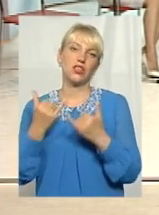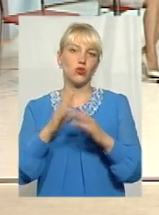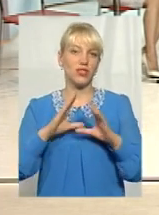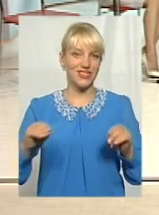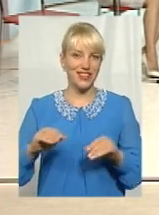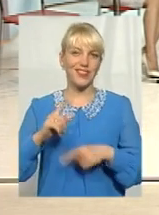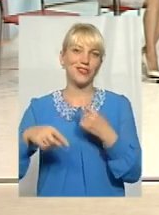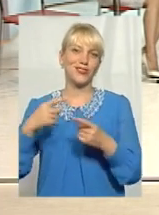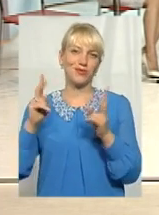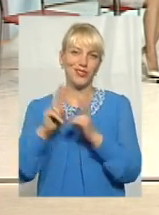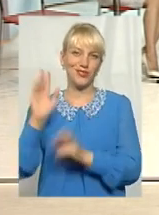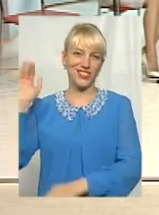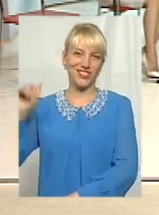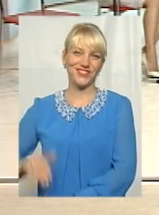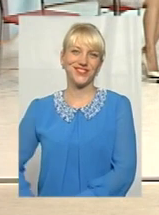все добре. До побачення.